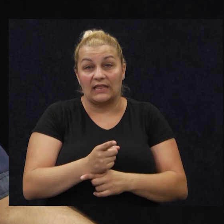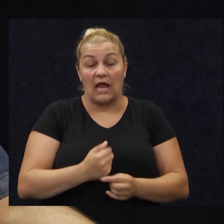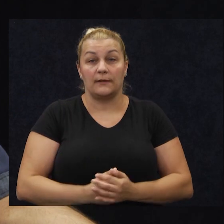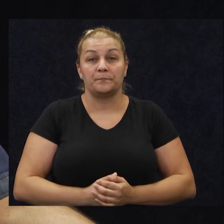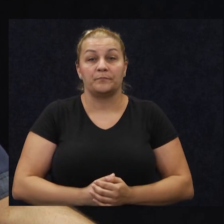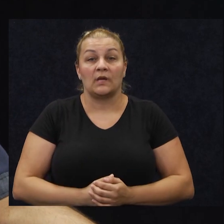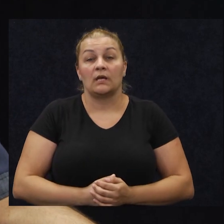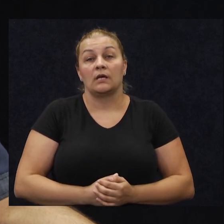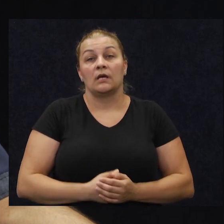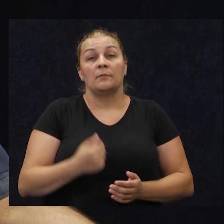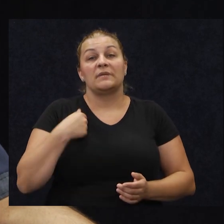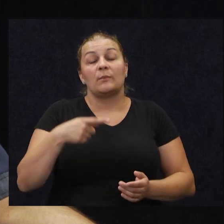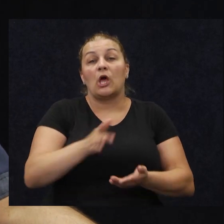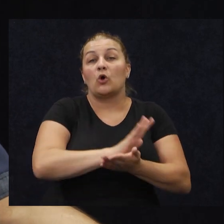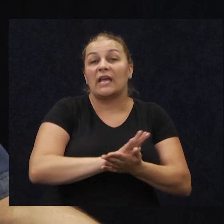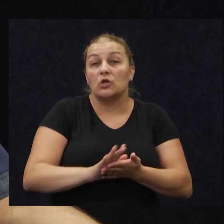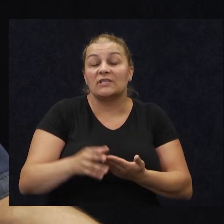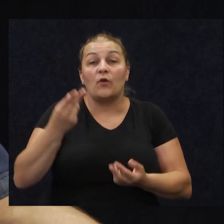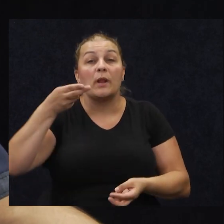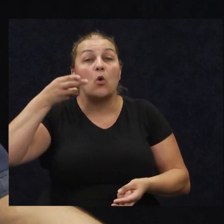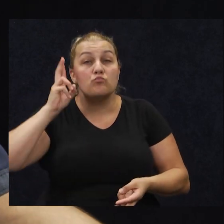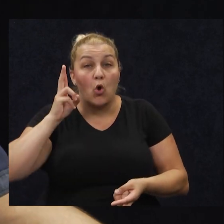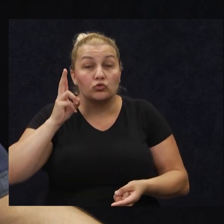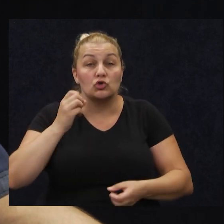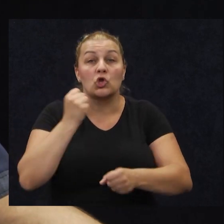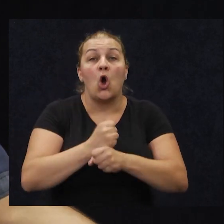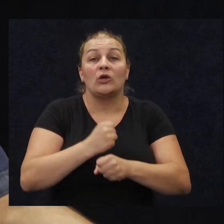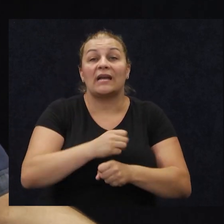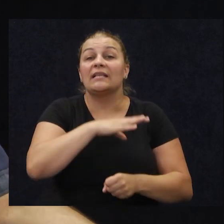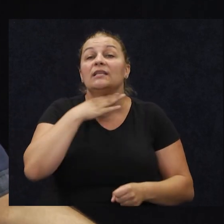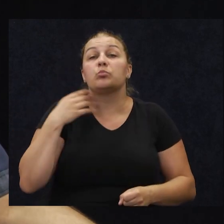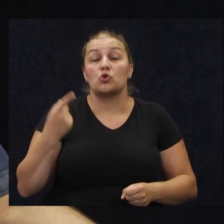Tako da smo jednostavno bili u mogućnosti odraditi puno toga.